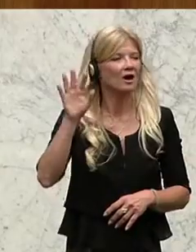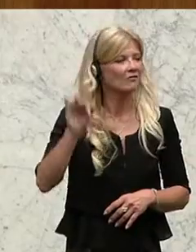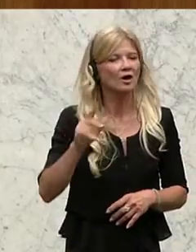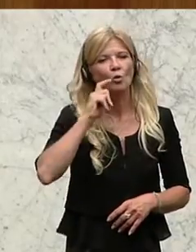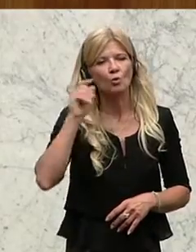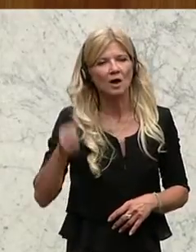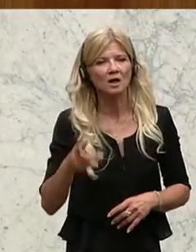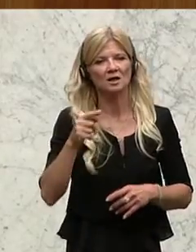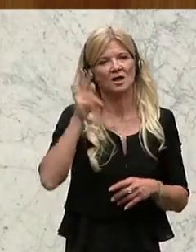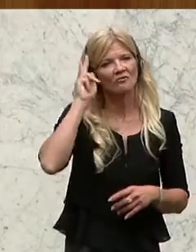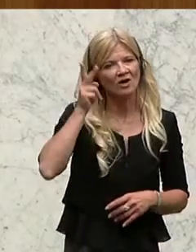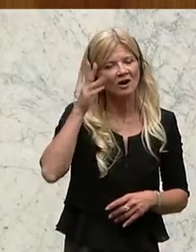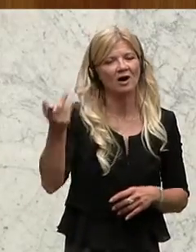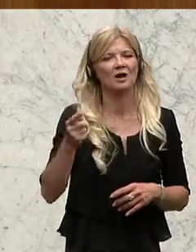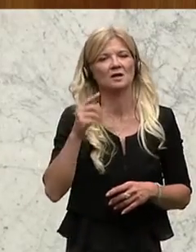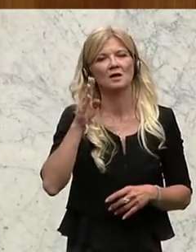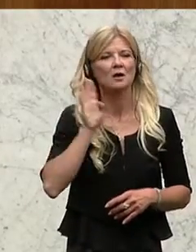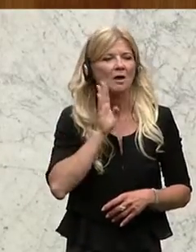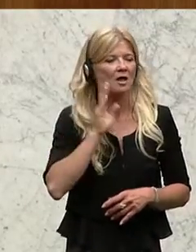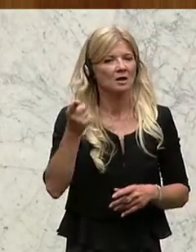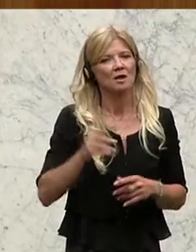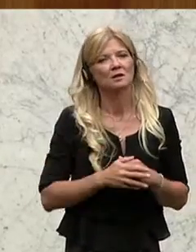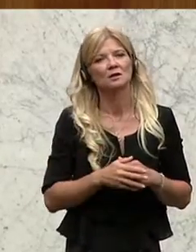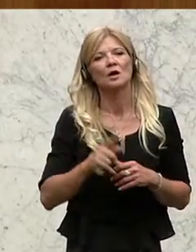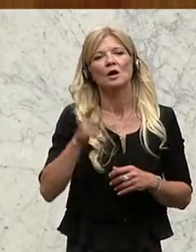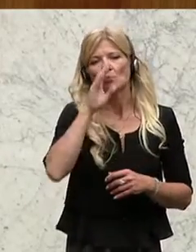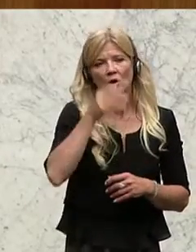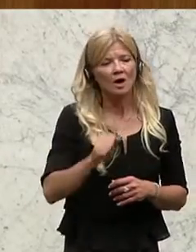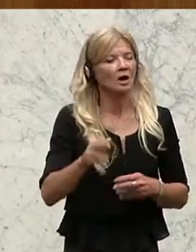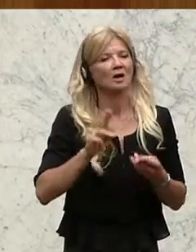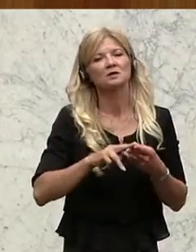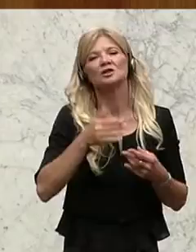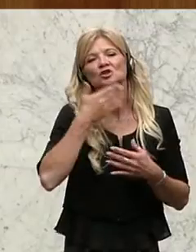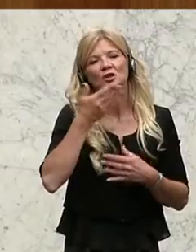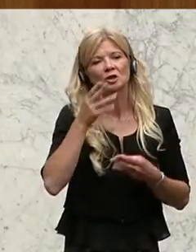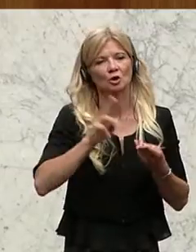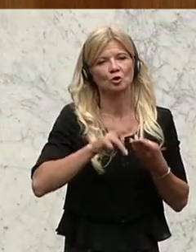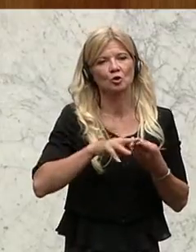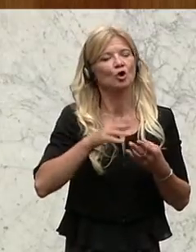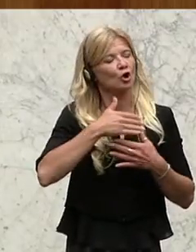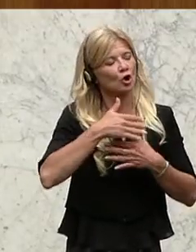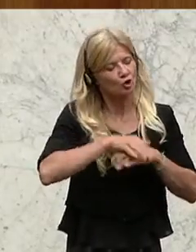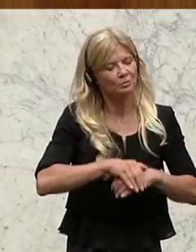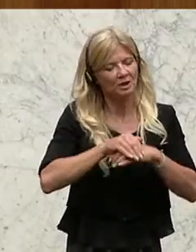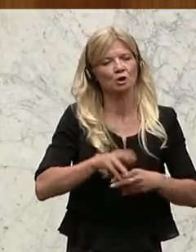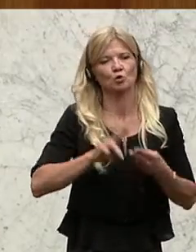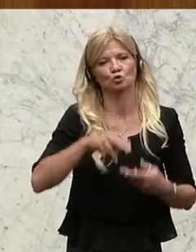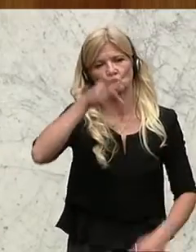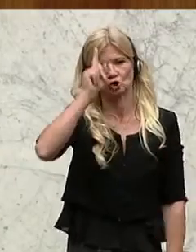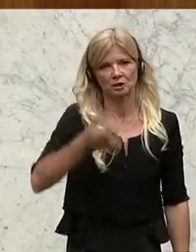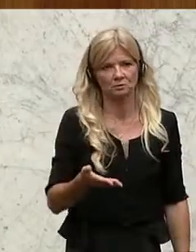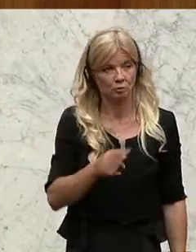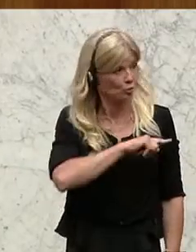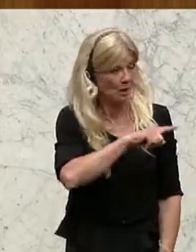Belgien, Bulgarien, Tschechien, Großbritannien und Deutschland. Also fast überall. Das größte